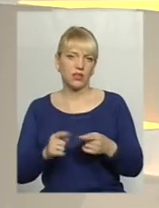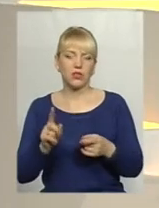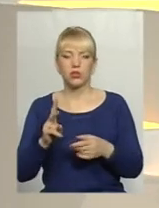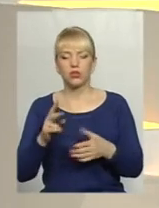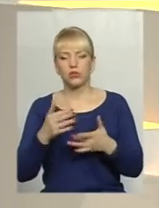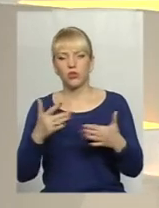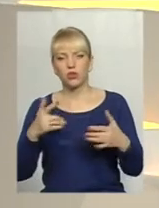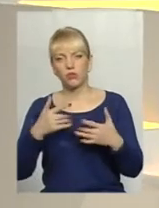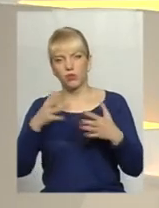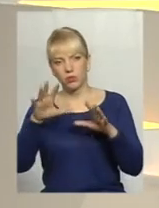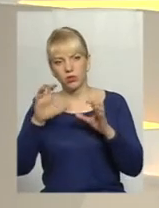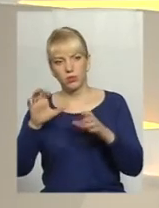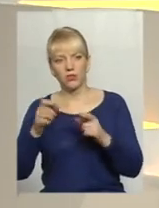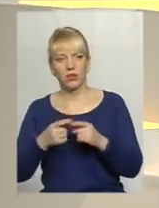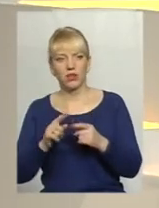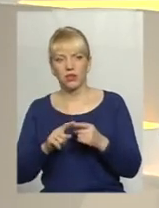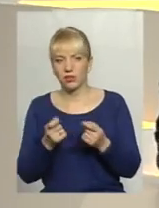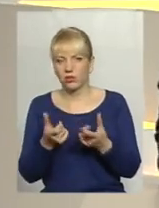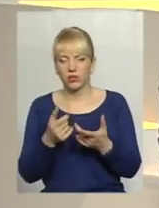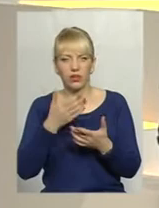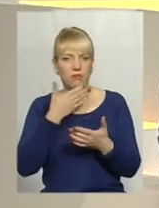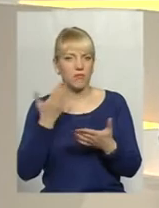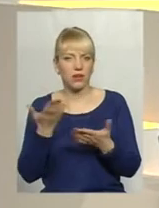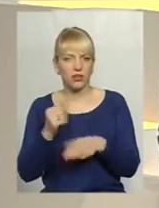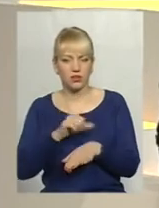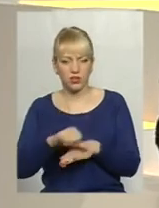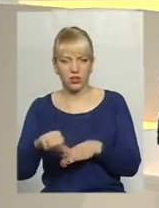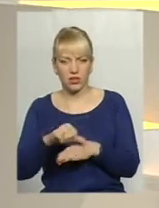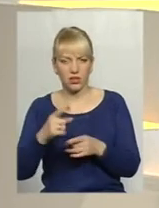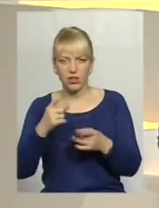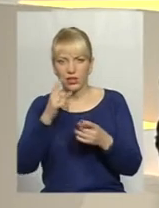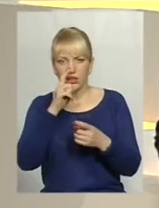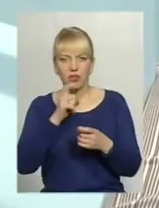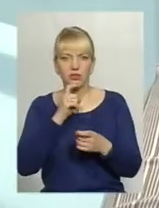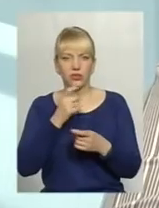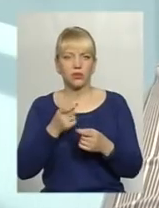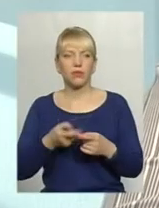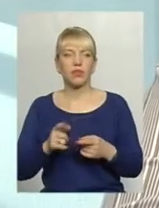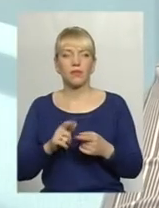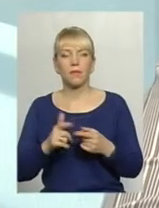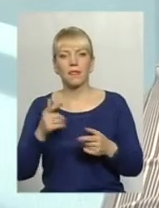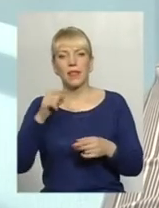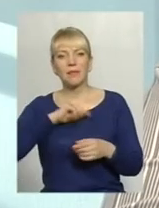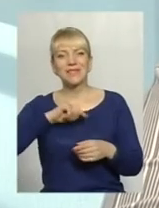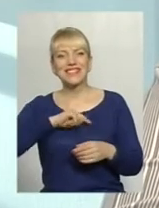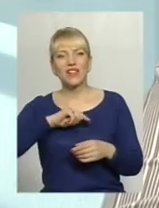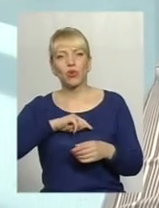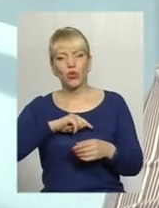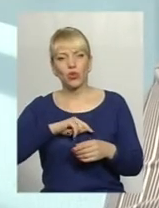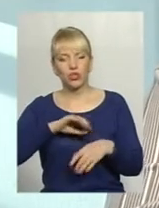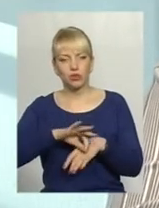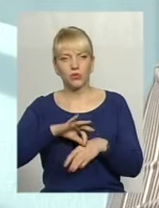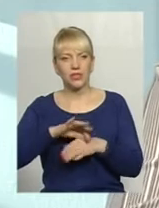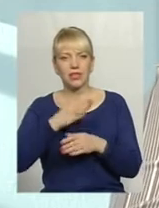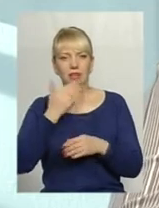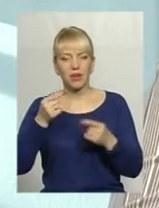-різному все сприймає. Ну, така трохи немає грани якихось зрозуміло. Дійсно, дійсно, психологічному насильстві немає чітких меж,